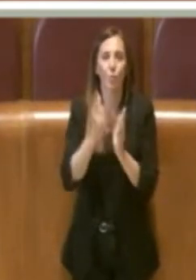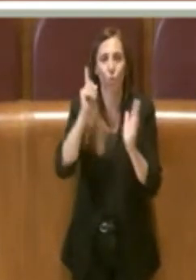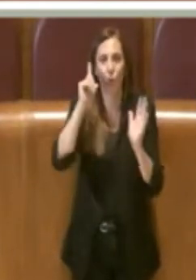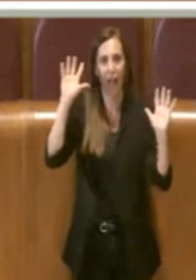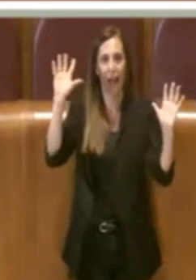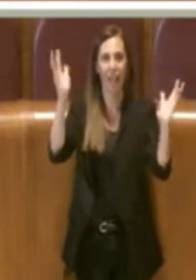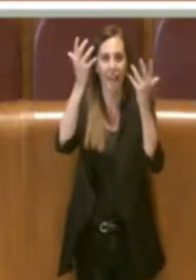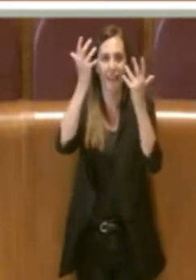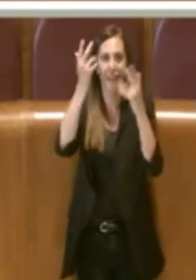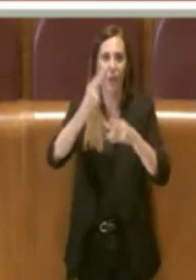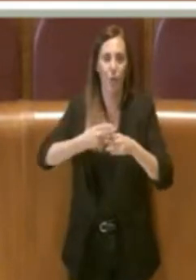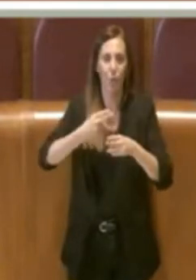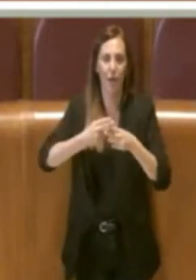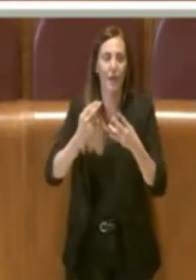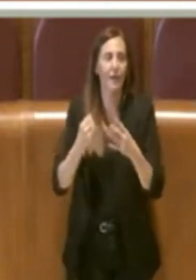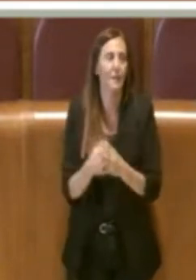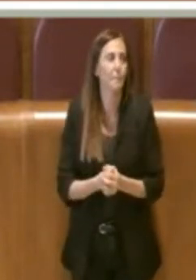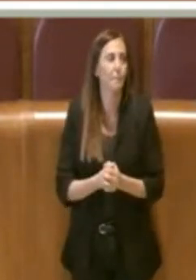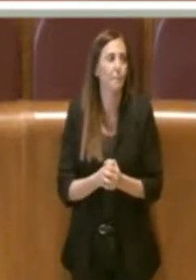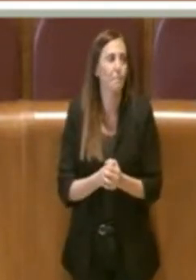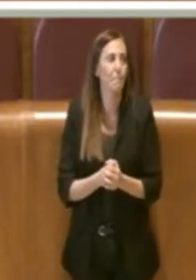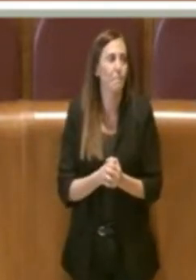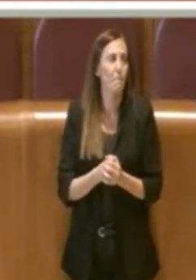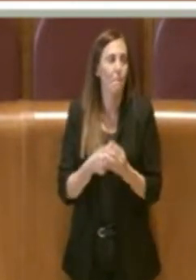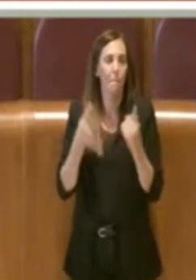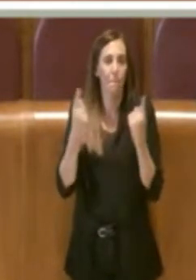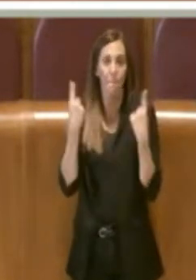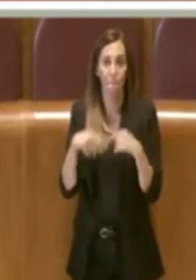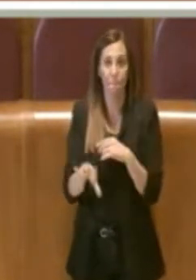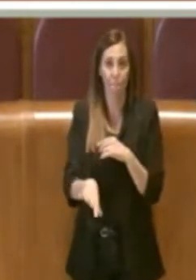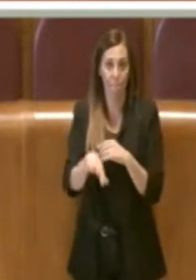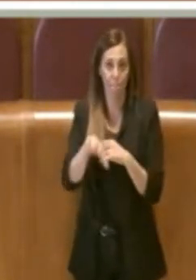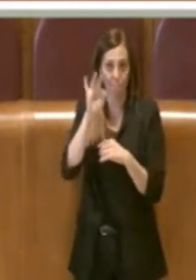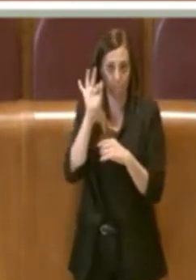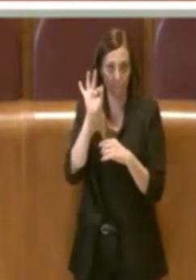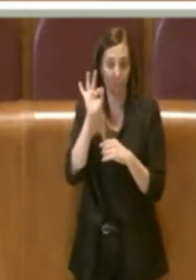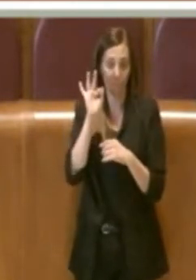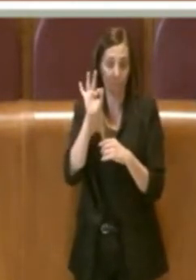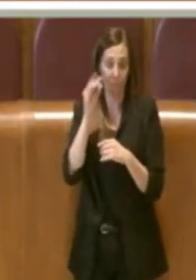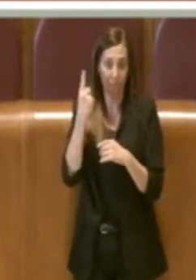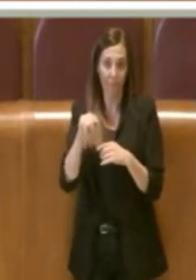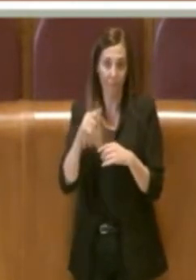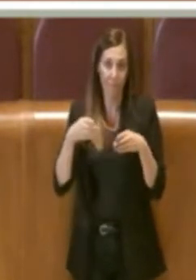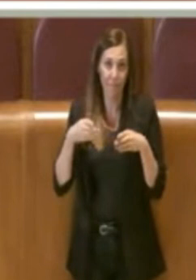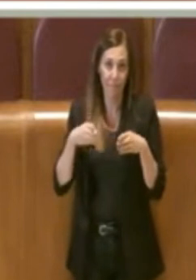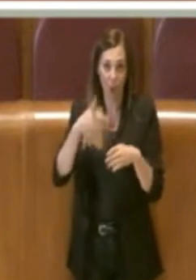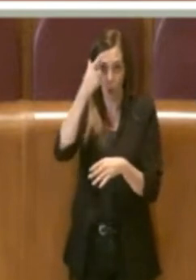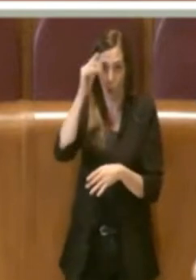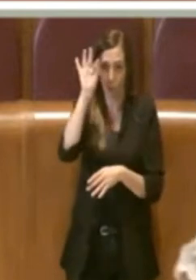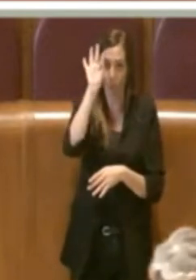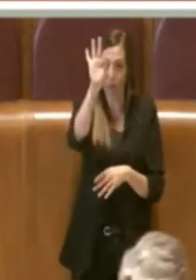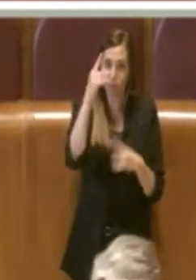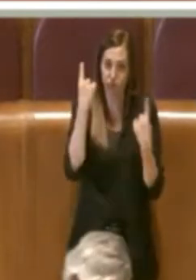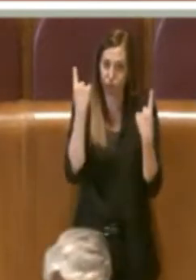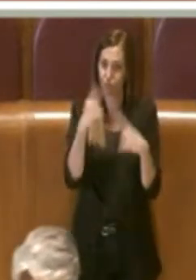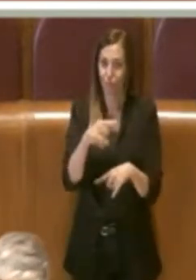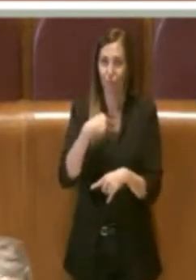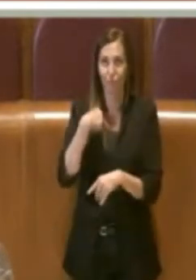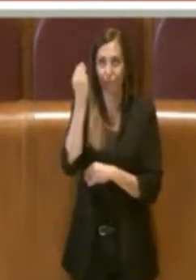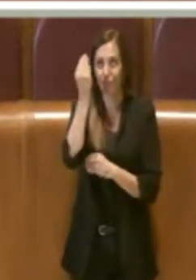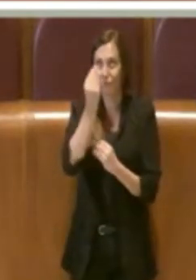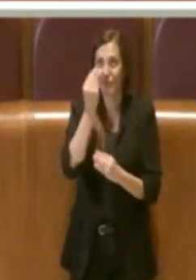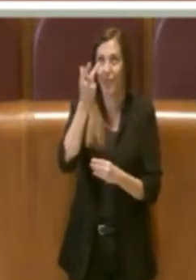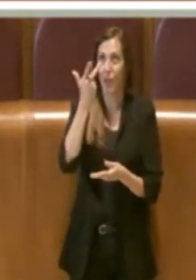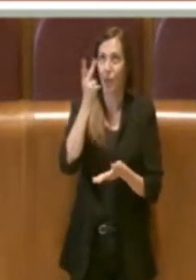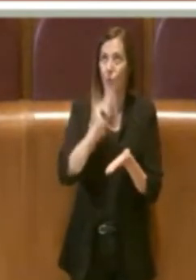romana. E quindi questo indirizzo va in questo senso anche pensando alle nostre scuole